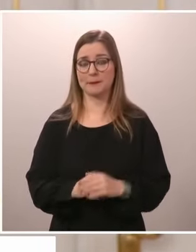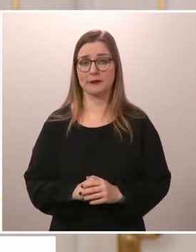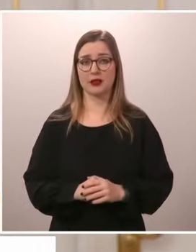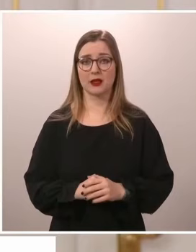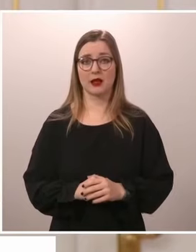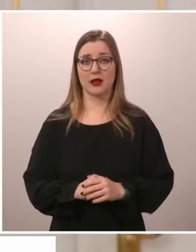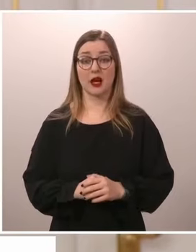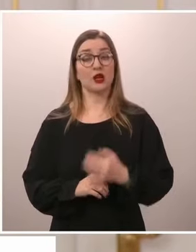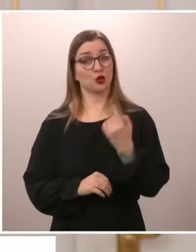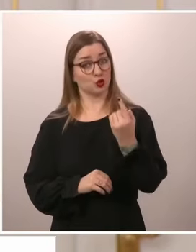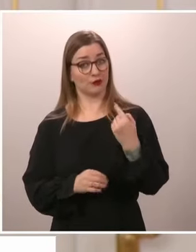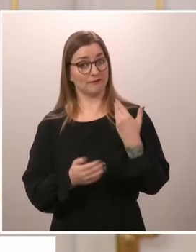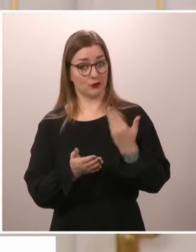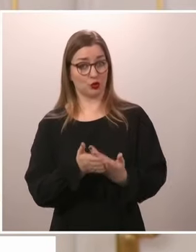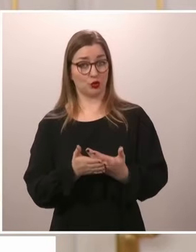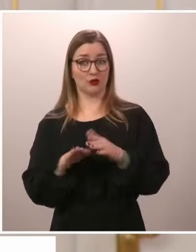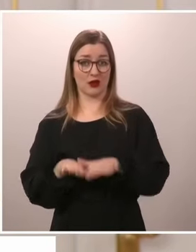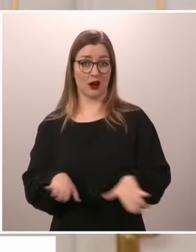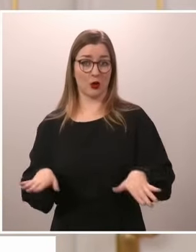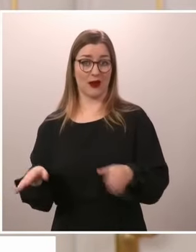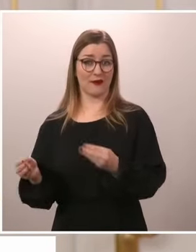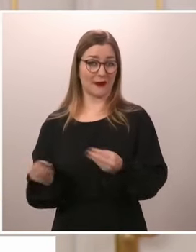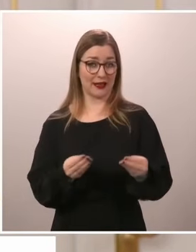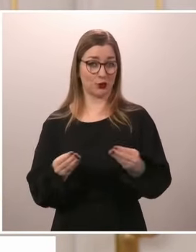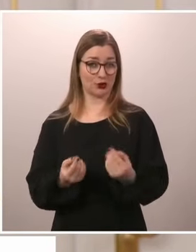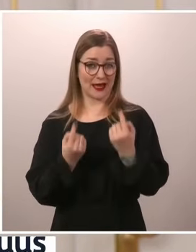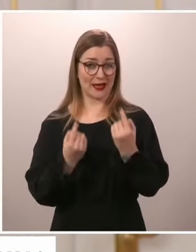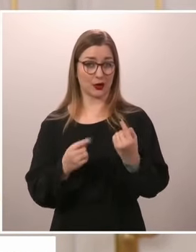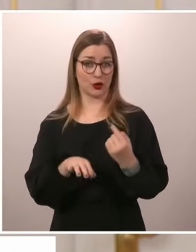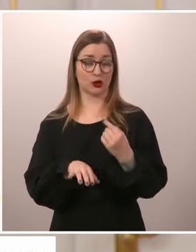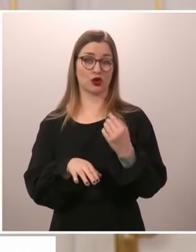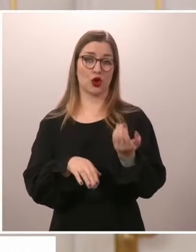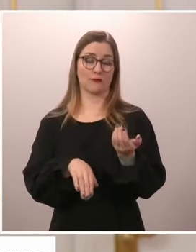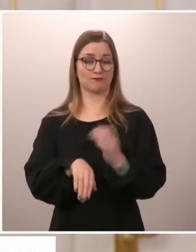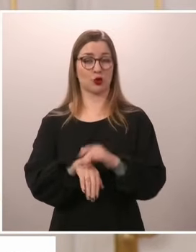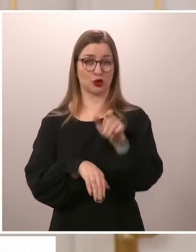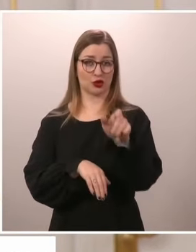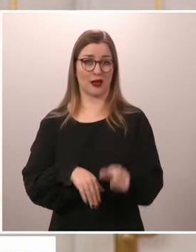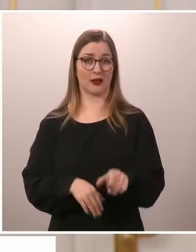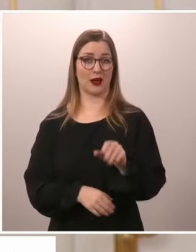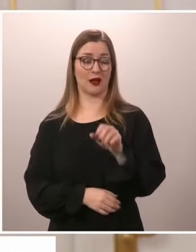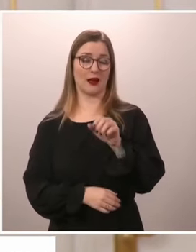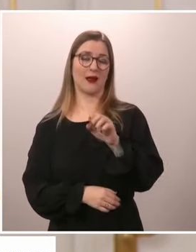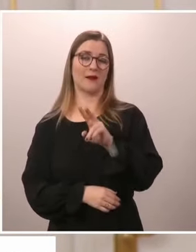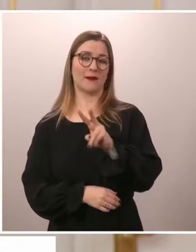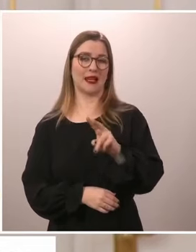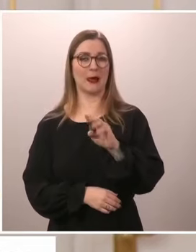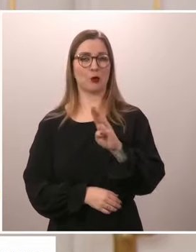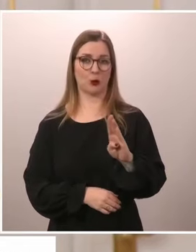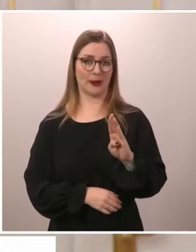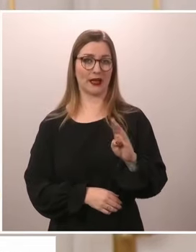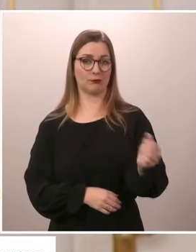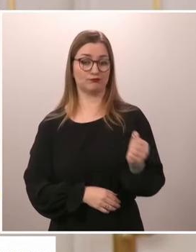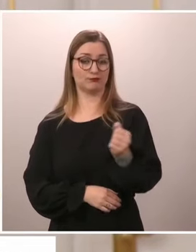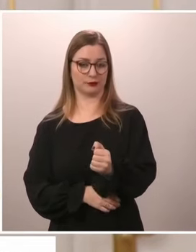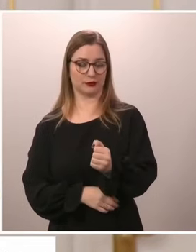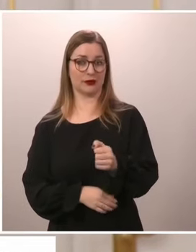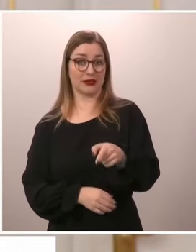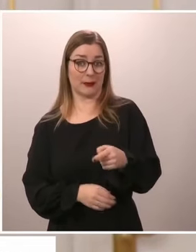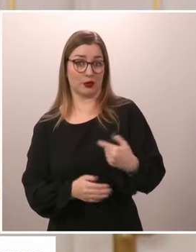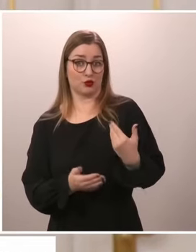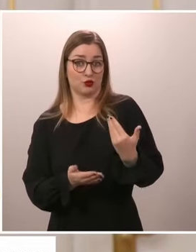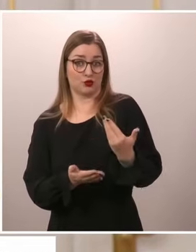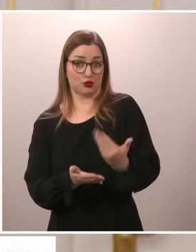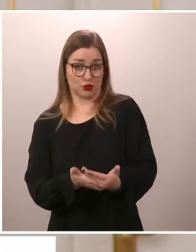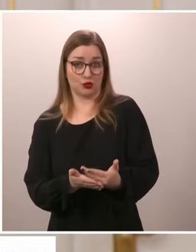kabinettiini rauhanvälityksen erityisosaajan Ville Brümänen, oli se, että sitä kautta me pysymme hyvin ajantasella siitä, että